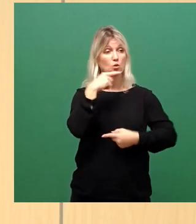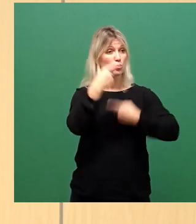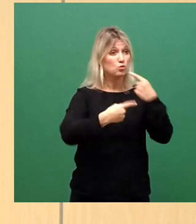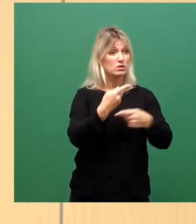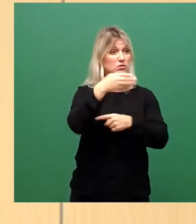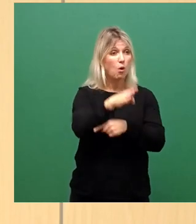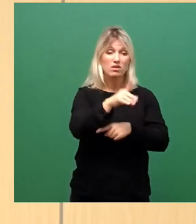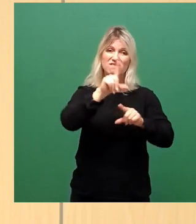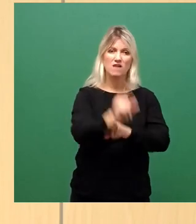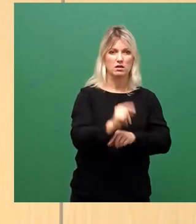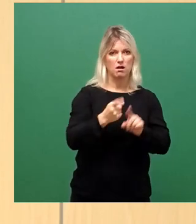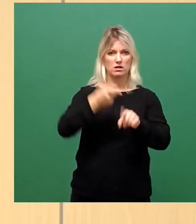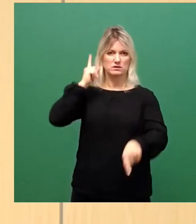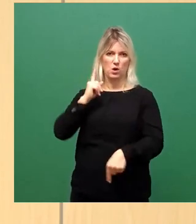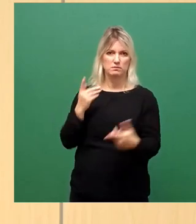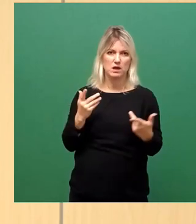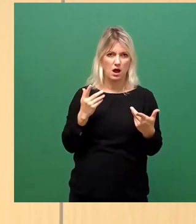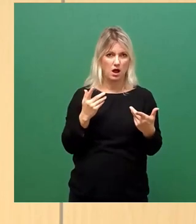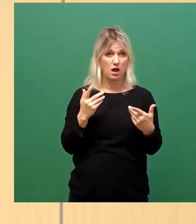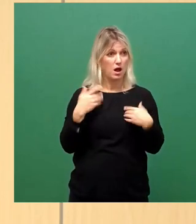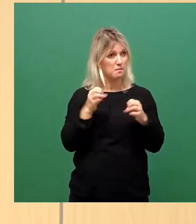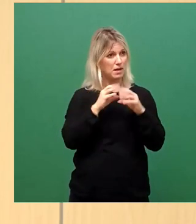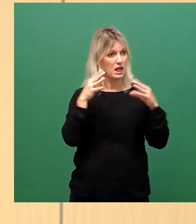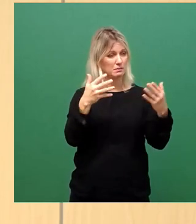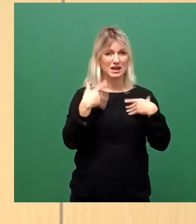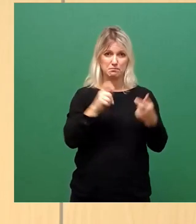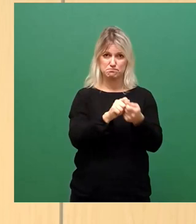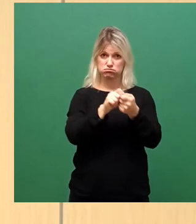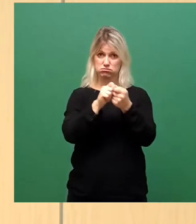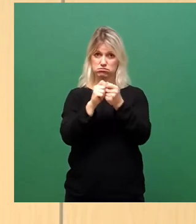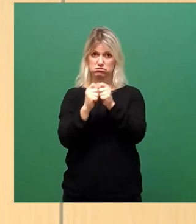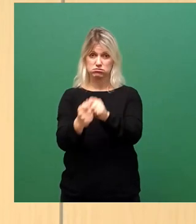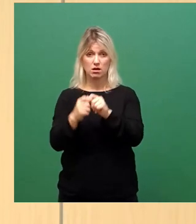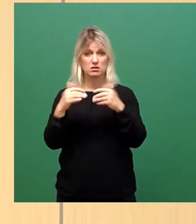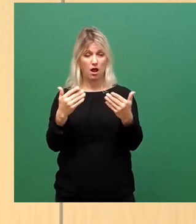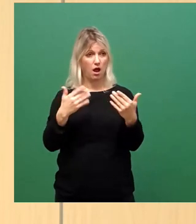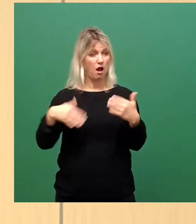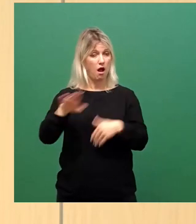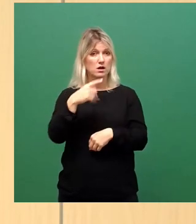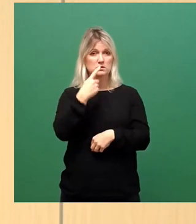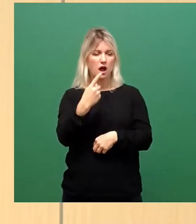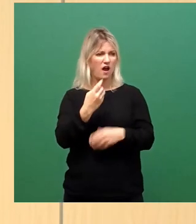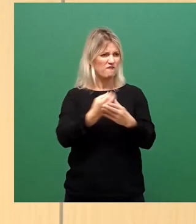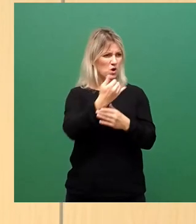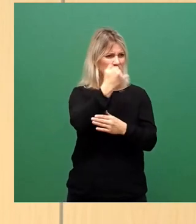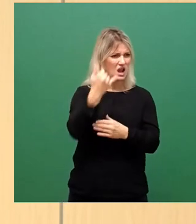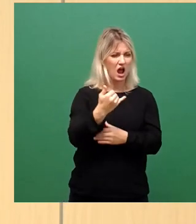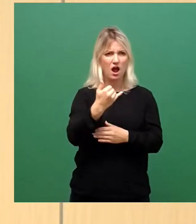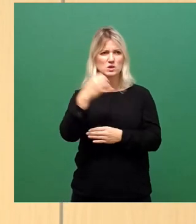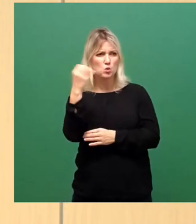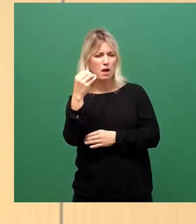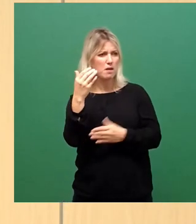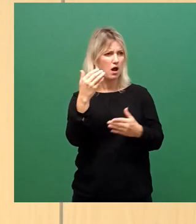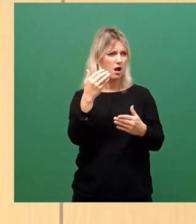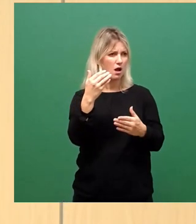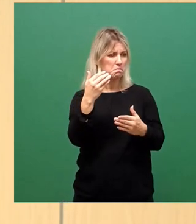Pandemie verändert sich und keiner kann uns hier sagen, warum das im Sommer und im Frühjahr gescholtene Schweden keine vierte Welle erlebt, die sich jetzt gerade